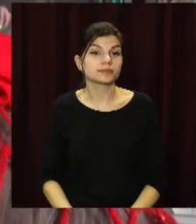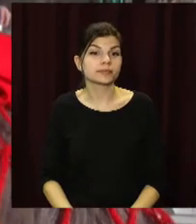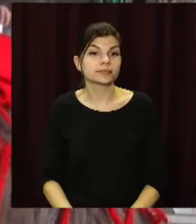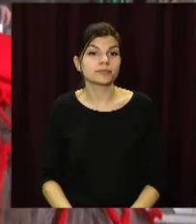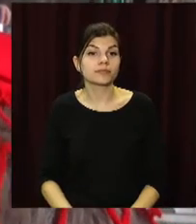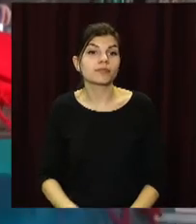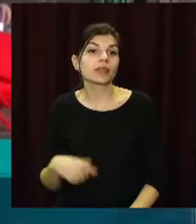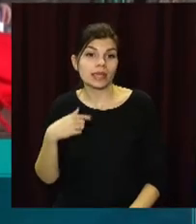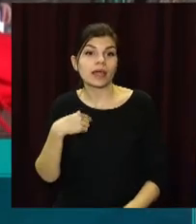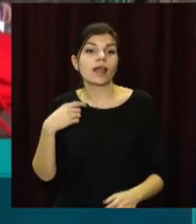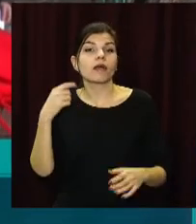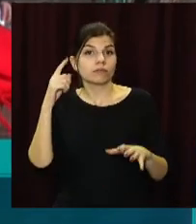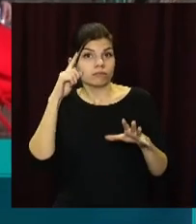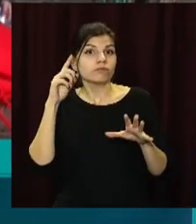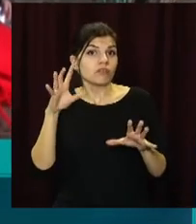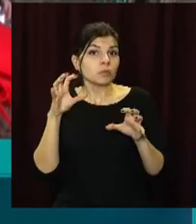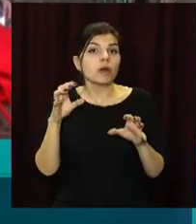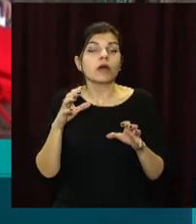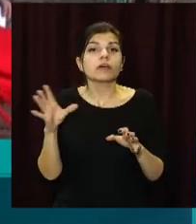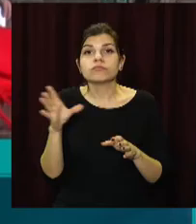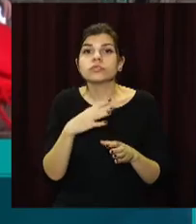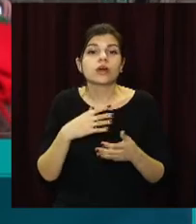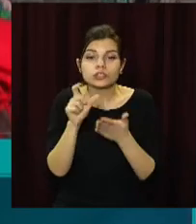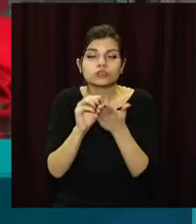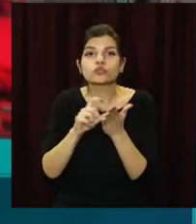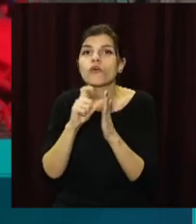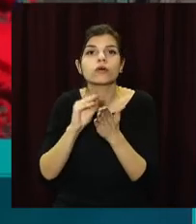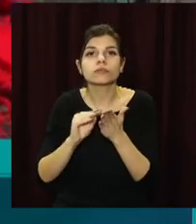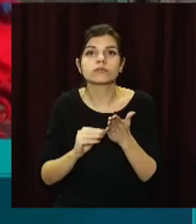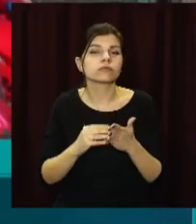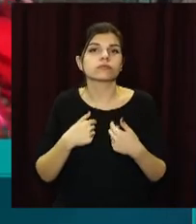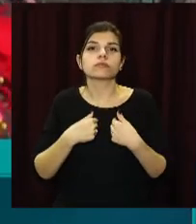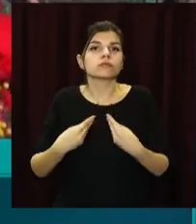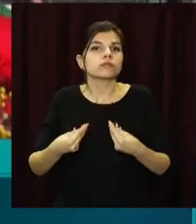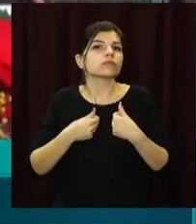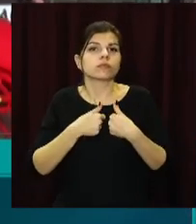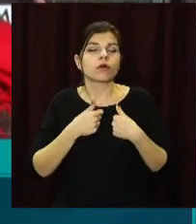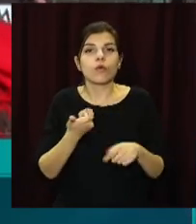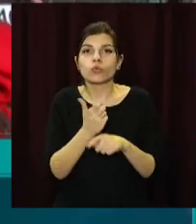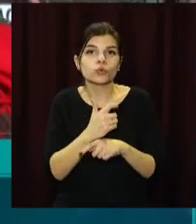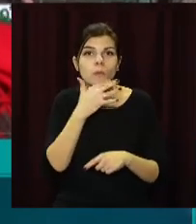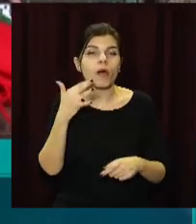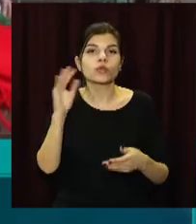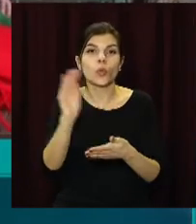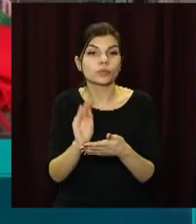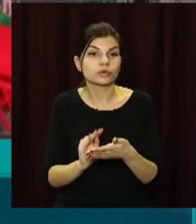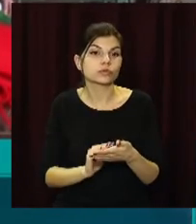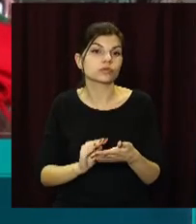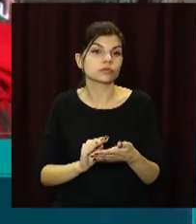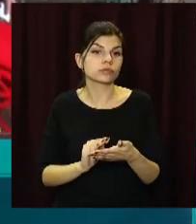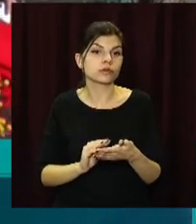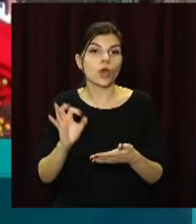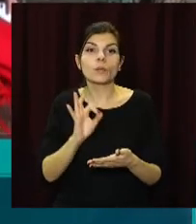Сприймаю з таким трепетом всі слова, які написані Тарасом Шевченком. Він багато описував про